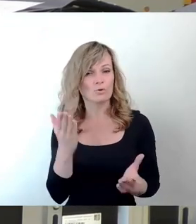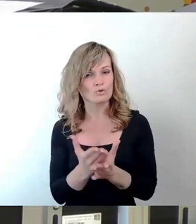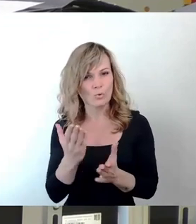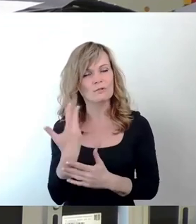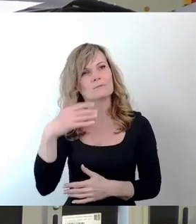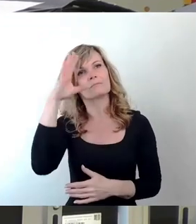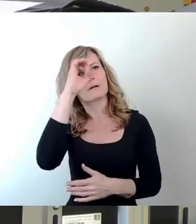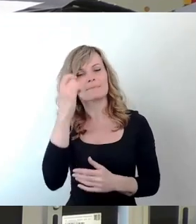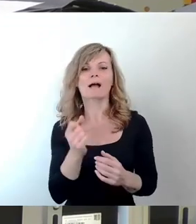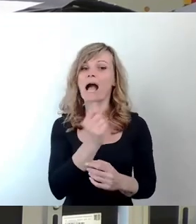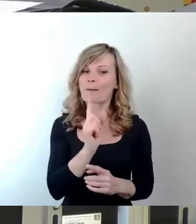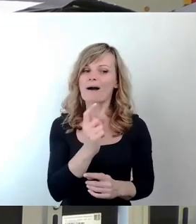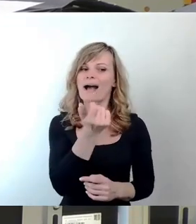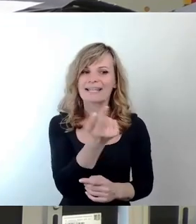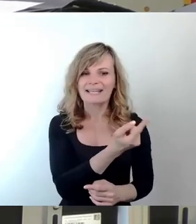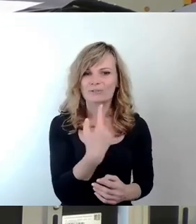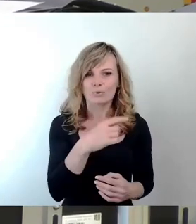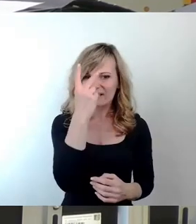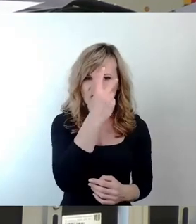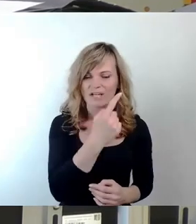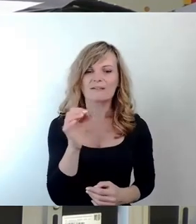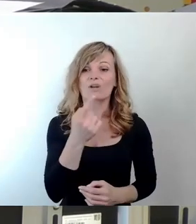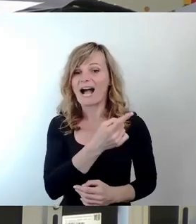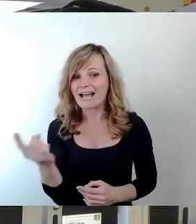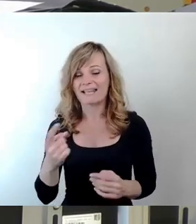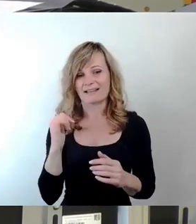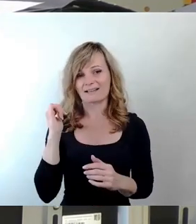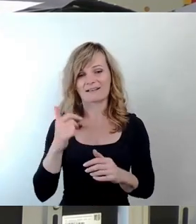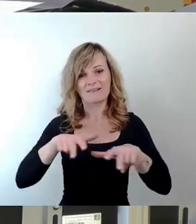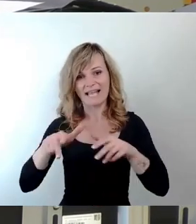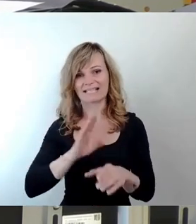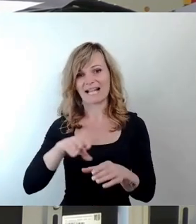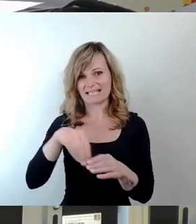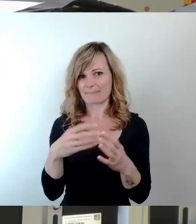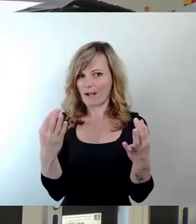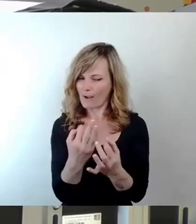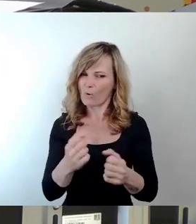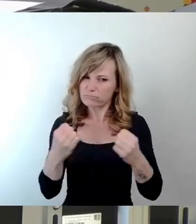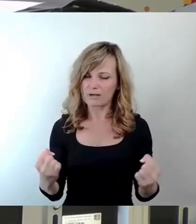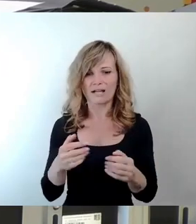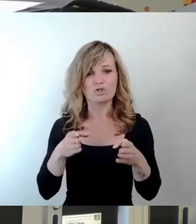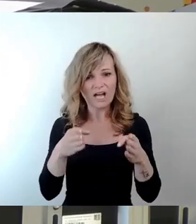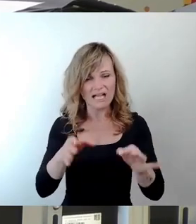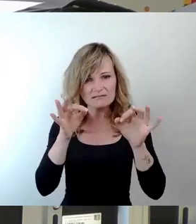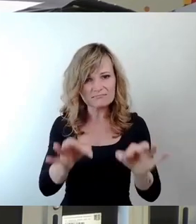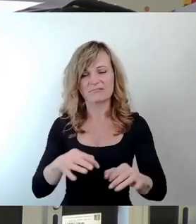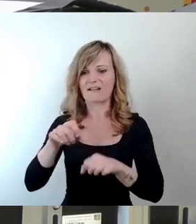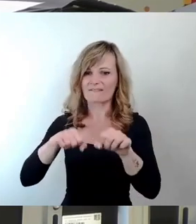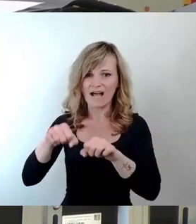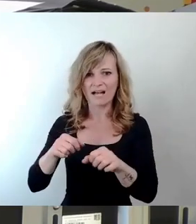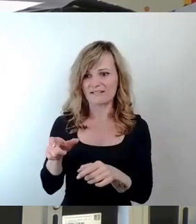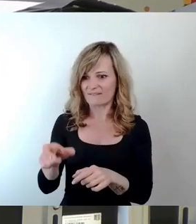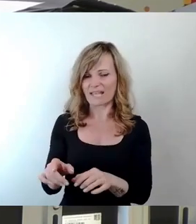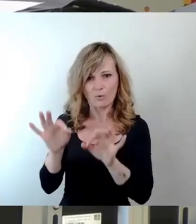ist, dass wir für alle Verkehrsträger leistungsfähige Flächen brauchen. Wir brauchen leistungsstarke Straßen, wir brauchen auch ein vernünftiges Fahrradwegnetz und ein